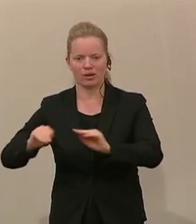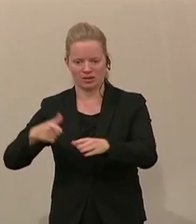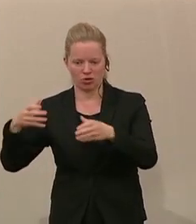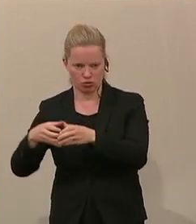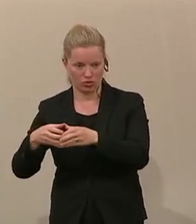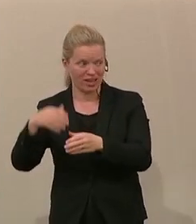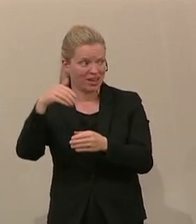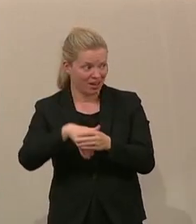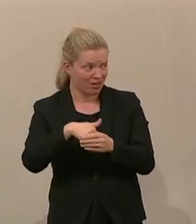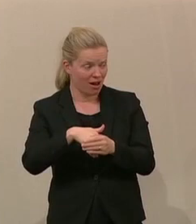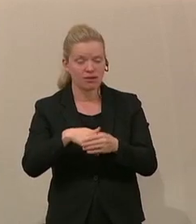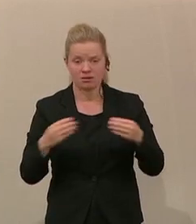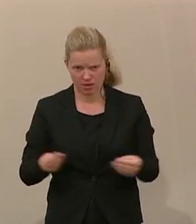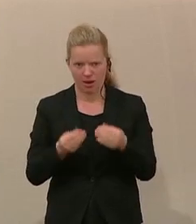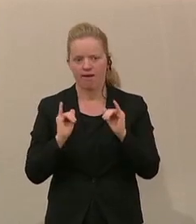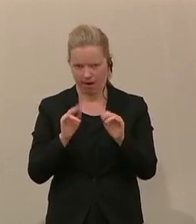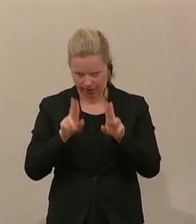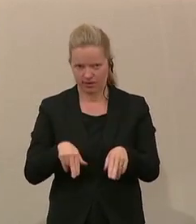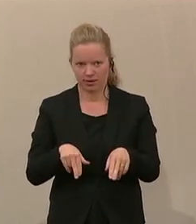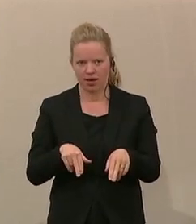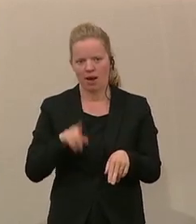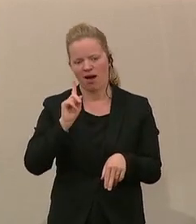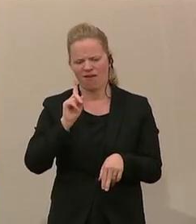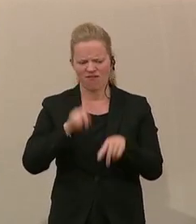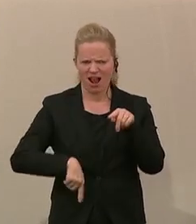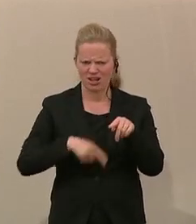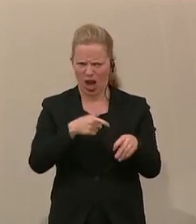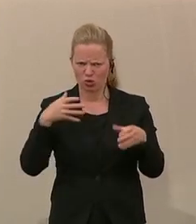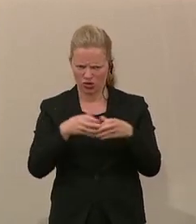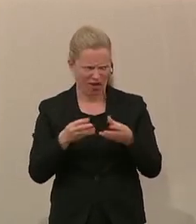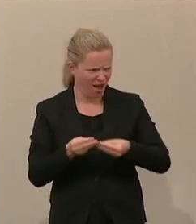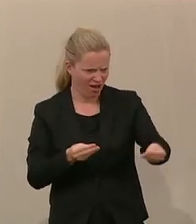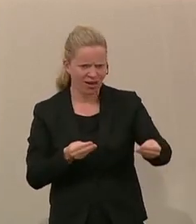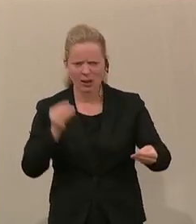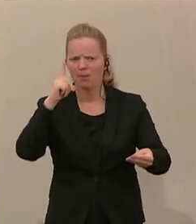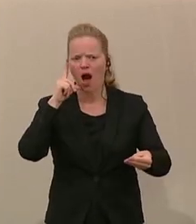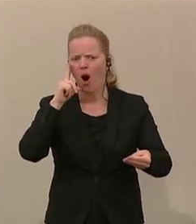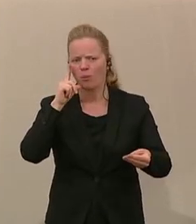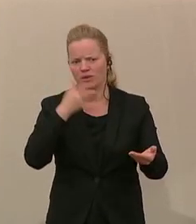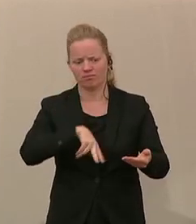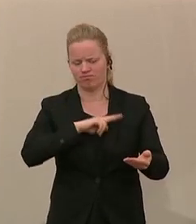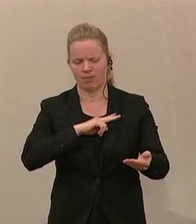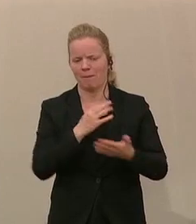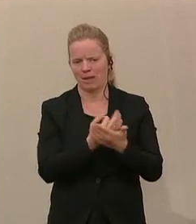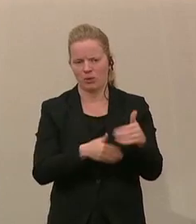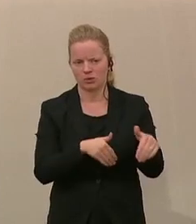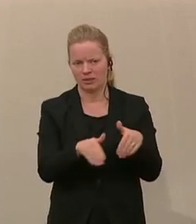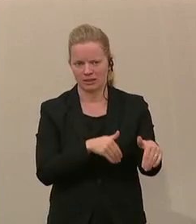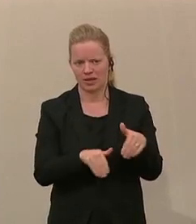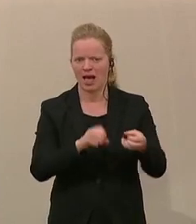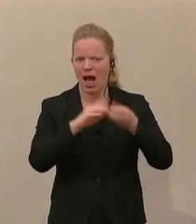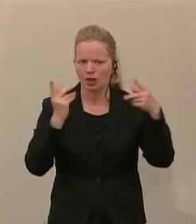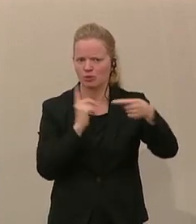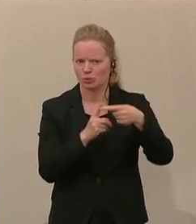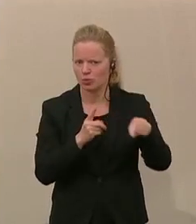berechtigtes Heeresanliegen. Er war nur im falschen Ausschuss gerichtet, weil ich glaube, die Hauptzuständigkeit liegt einfach beim Bildungsminister, was das Erasmus